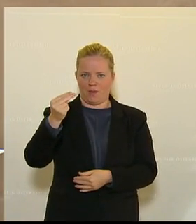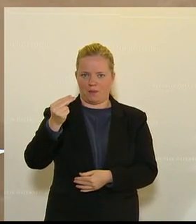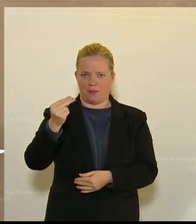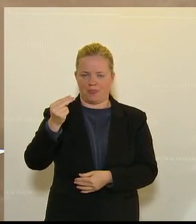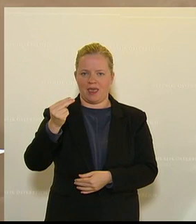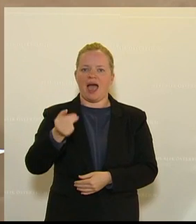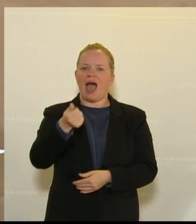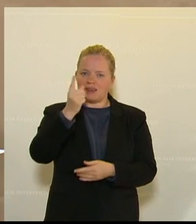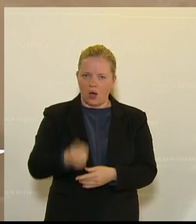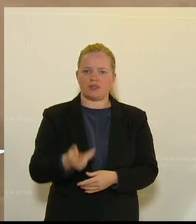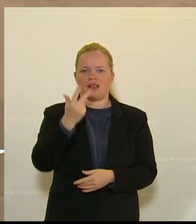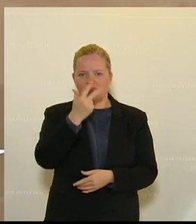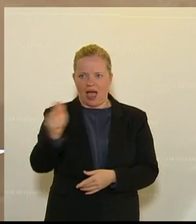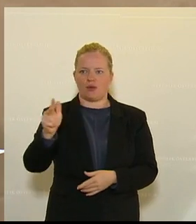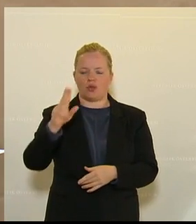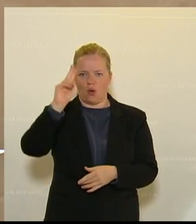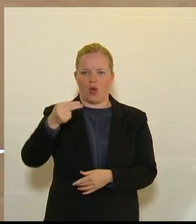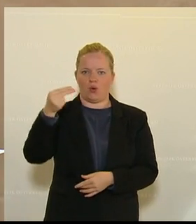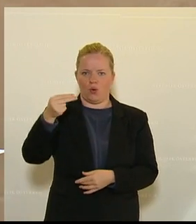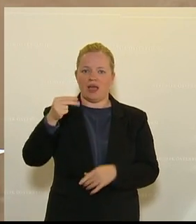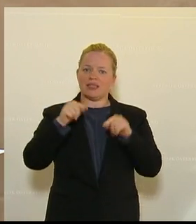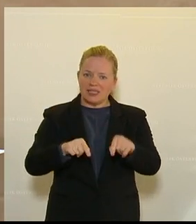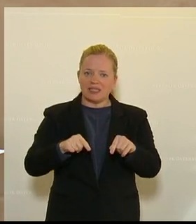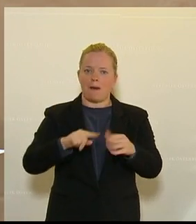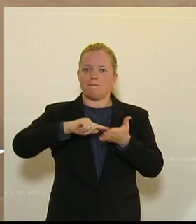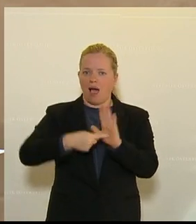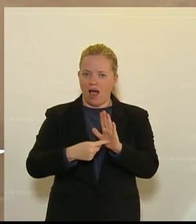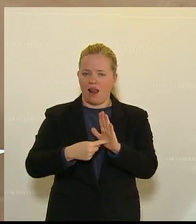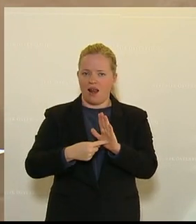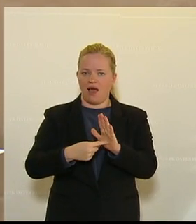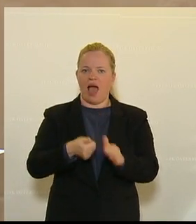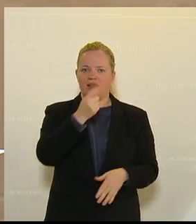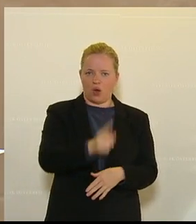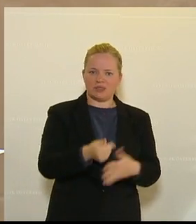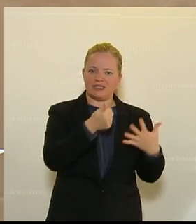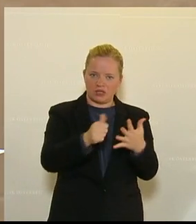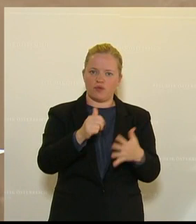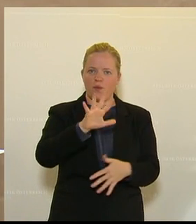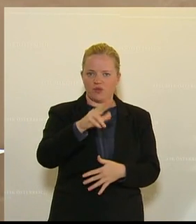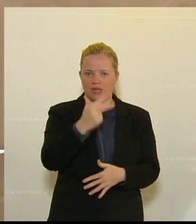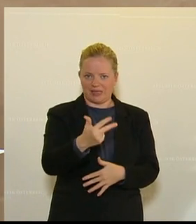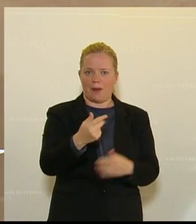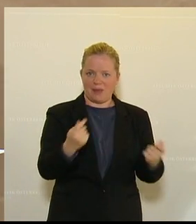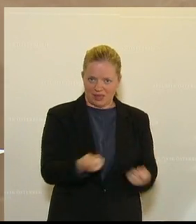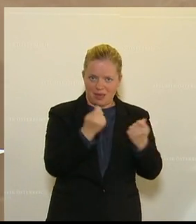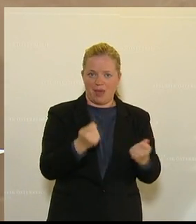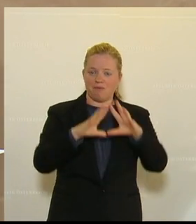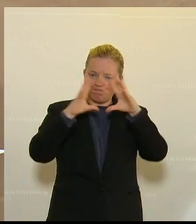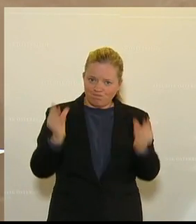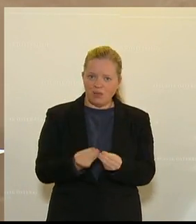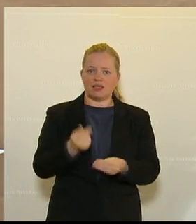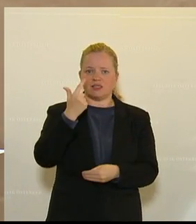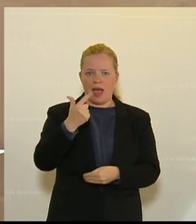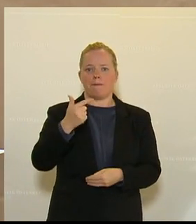1.300 Euro. Und wenn man diese Summe multipliziert mit den 1.635 Betrieben, dann sind das 2